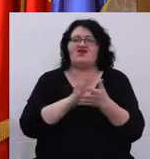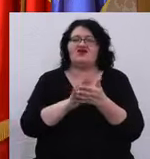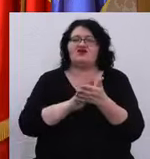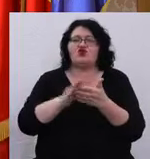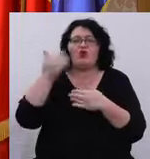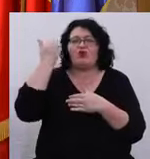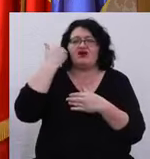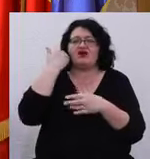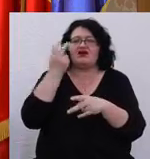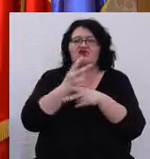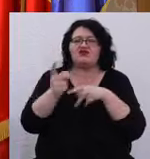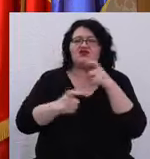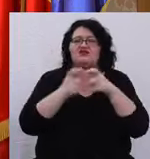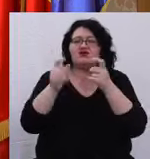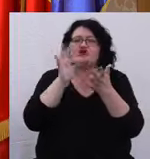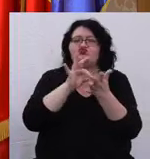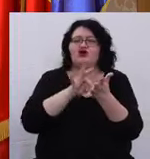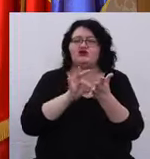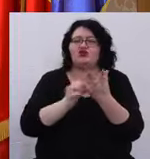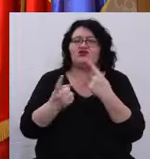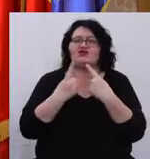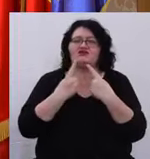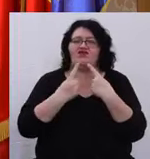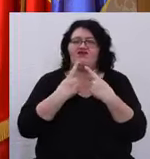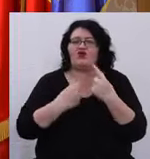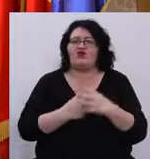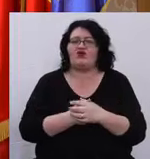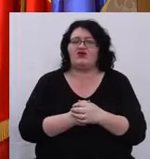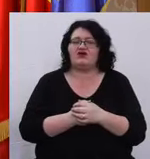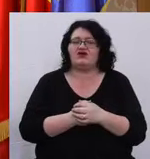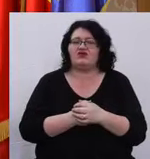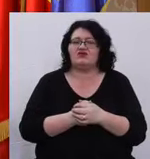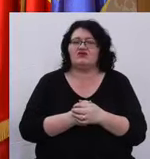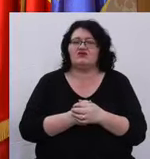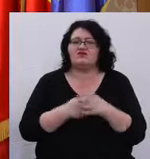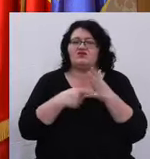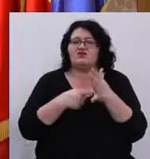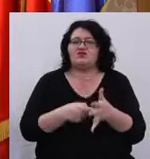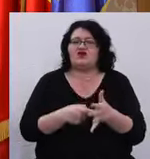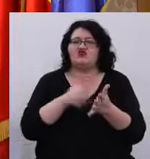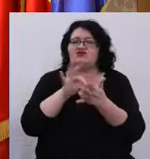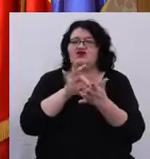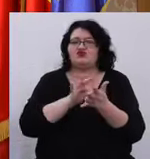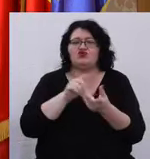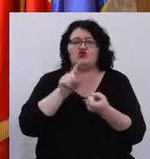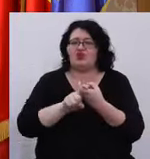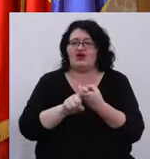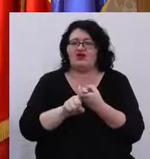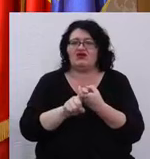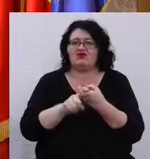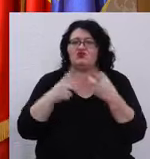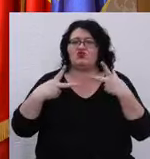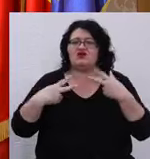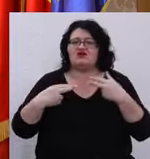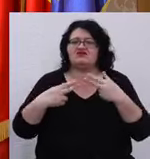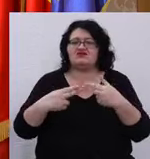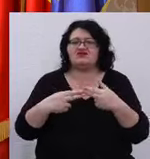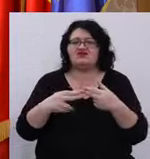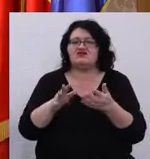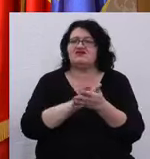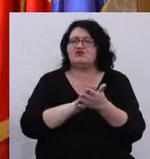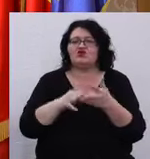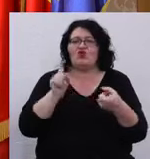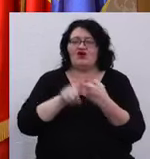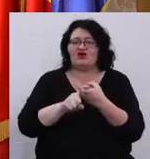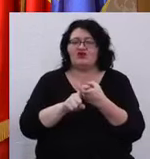iluzie despre ce fel de agenda este acesta. Această agenda nu are nicio legătură cu restricțiile, nicio legătură